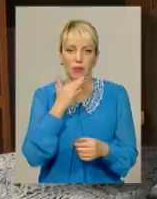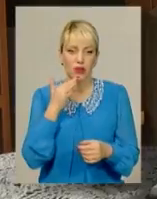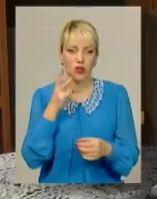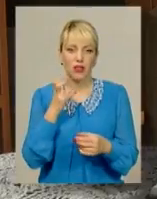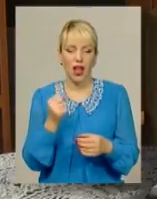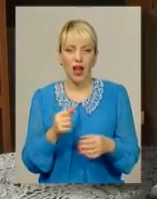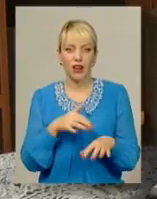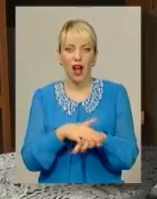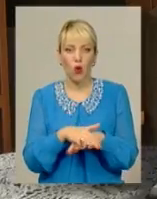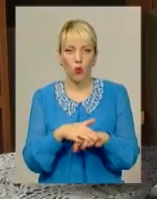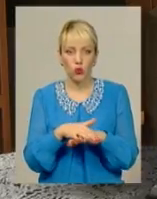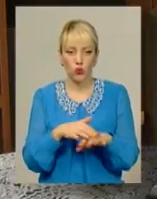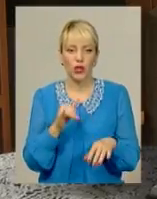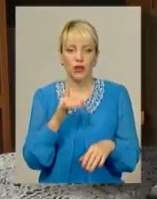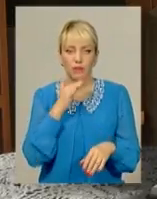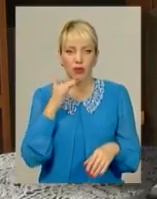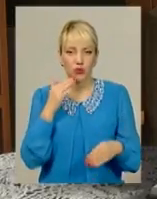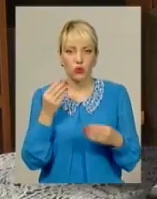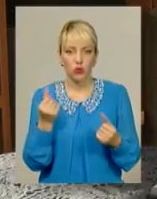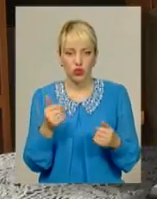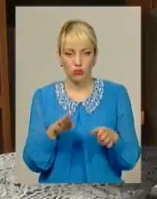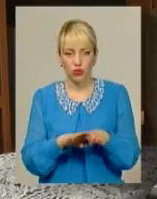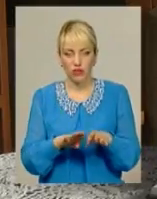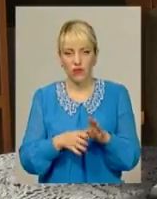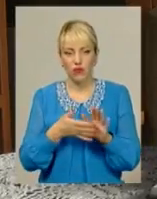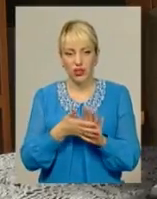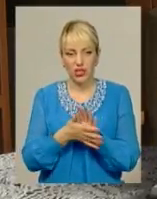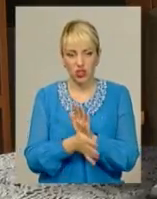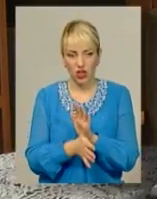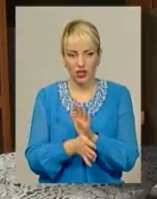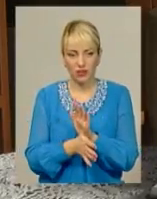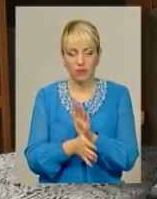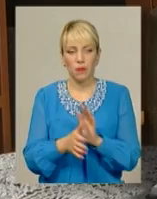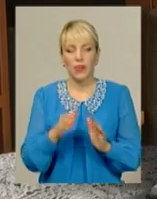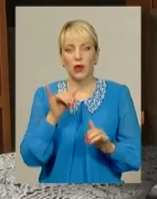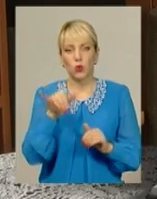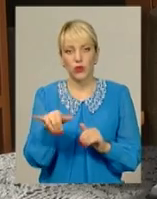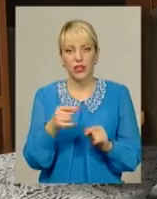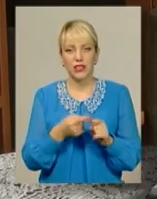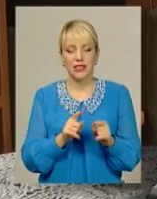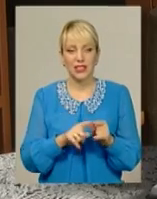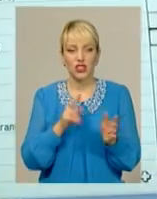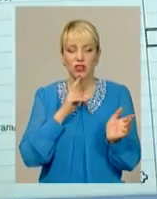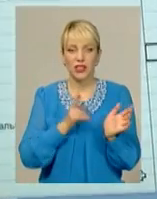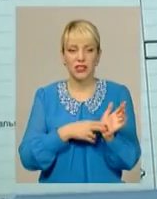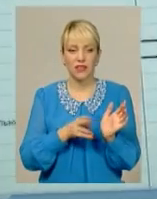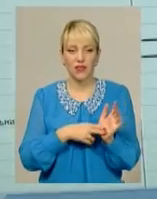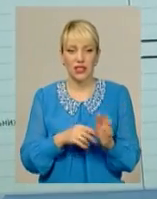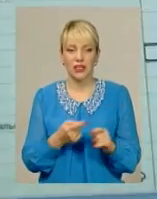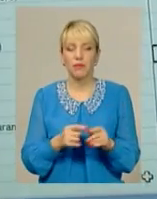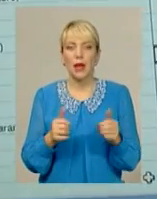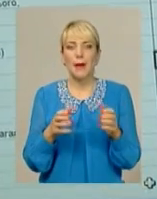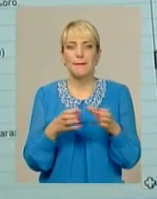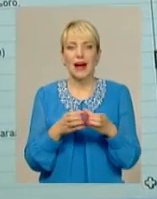порівняно витрачає. У них це все членські внески. Партія